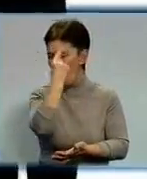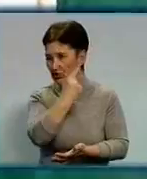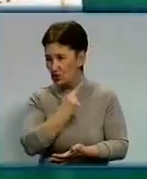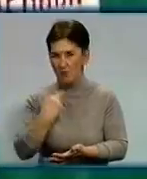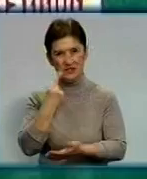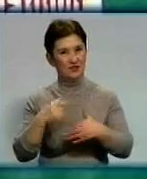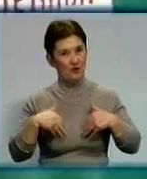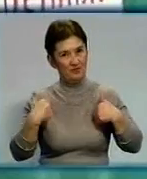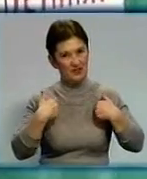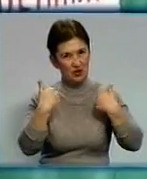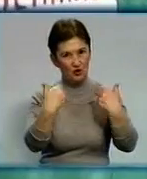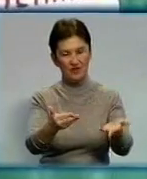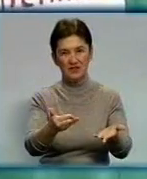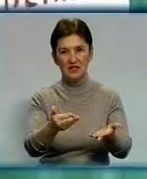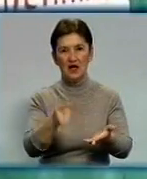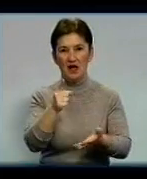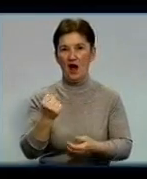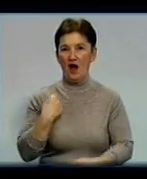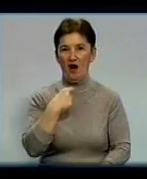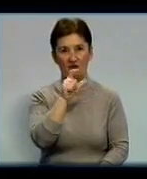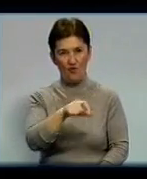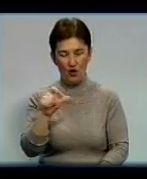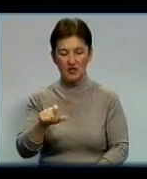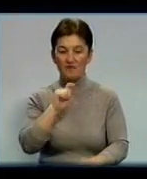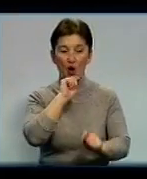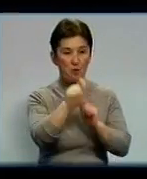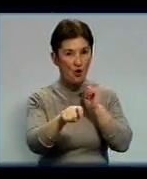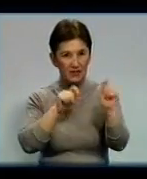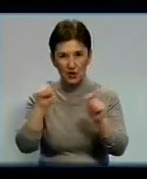їх з річницею визволення. Воїнам вручив квіти та подарунки.